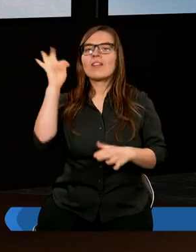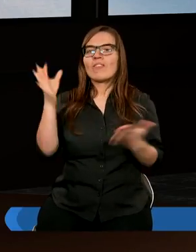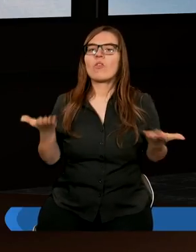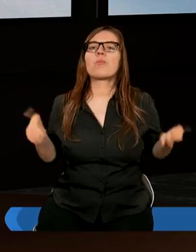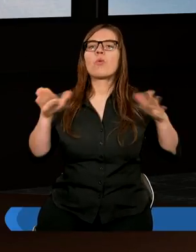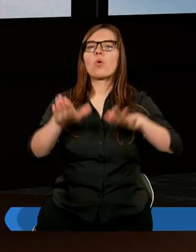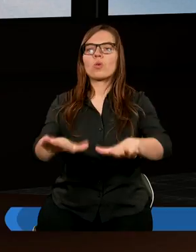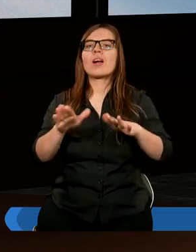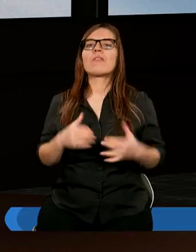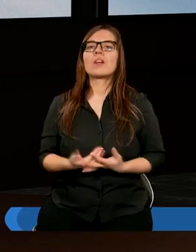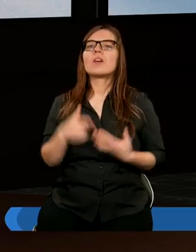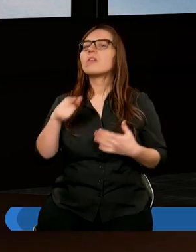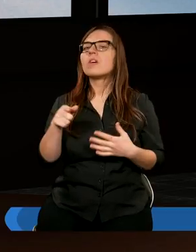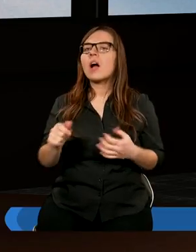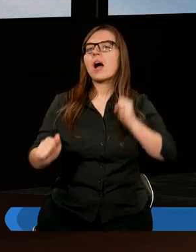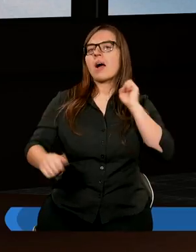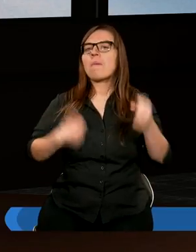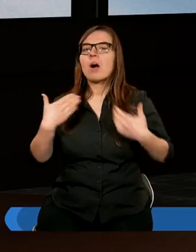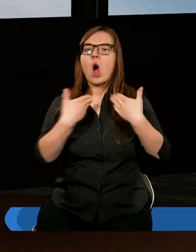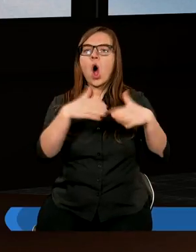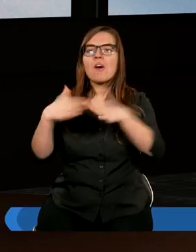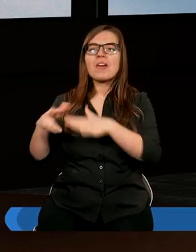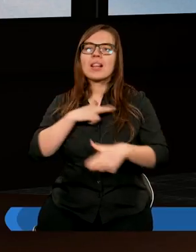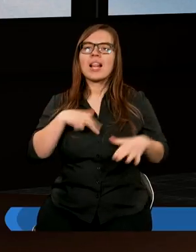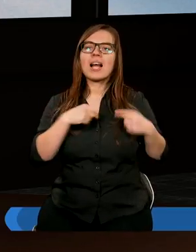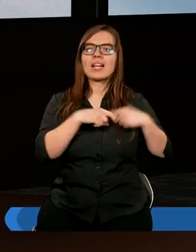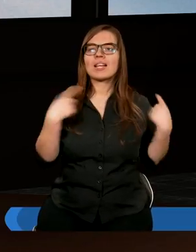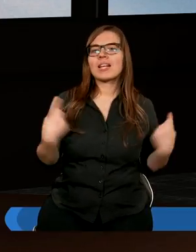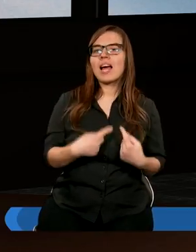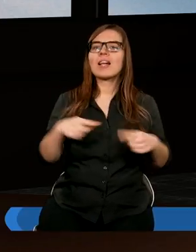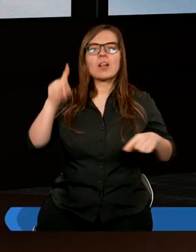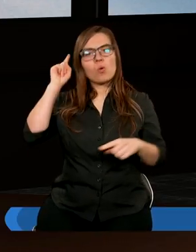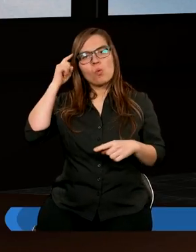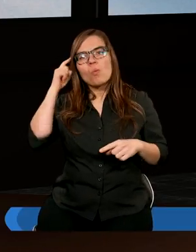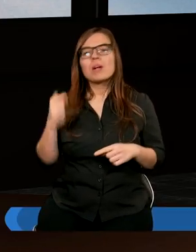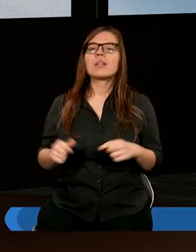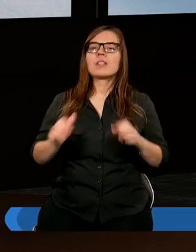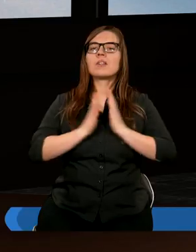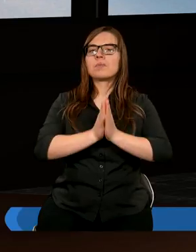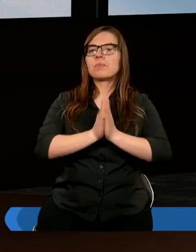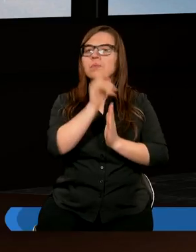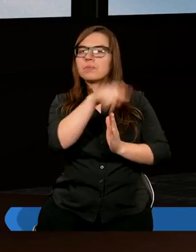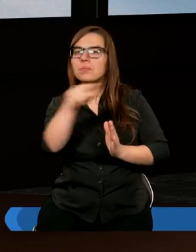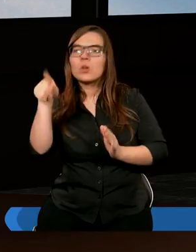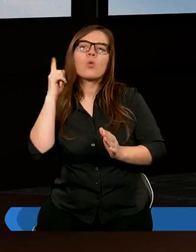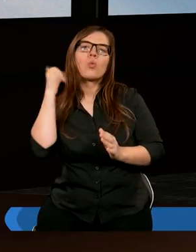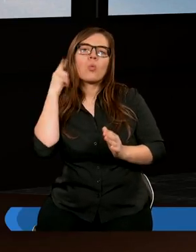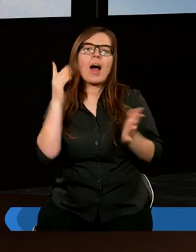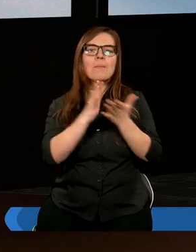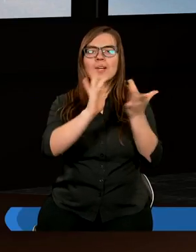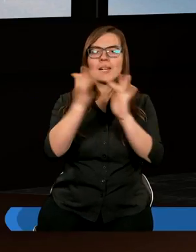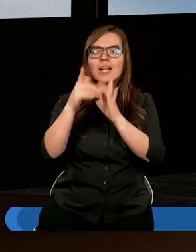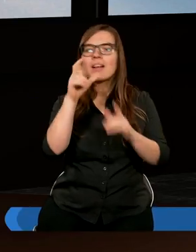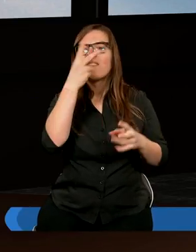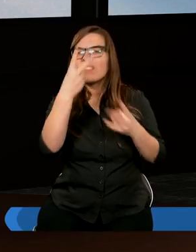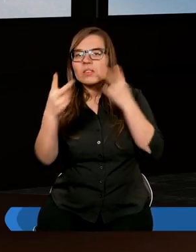o Jego błogosławieństwo, o to, aby otworzył nasze serca, umysły. Proszę o naszych słuchaczy, widzów,